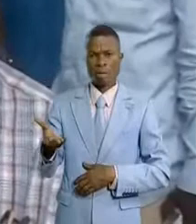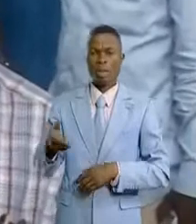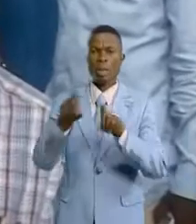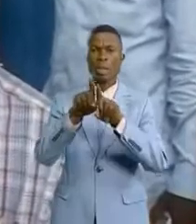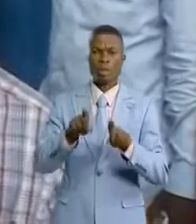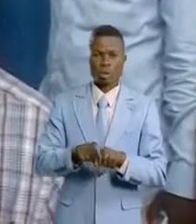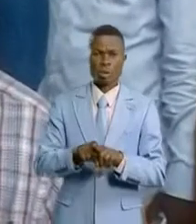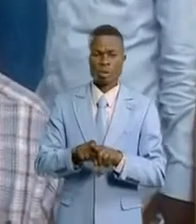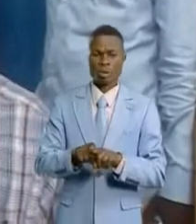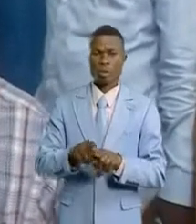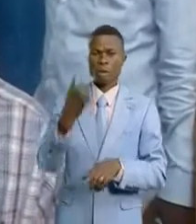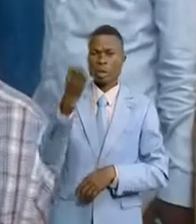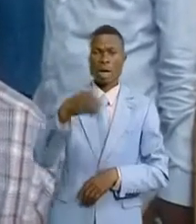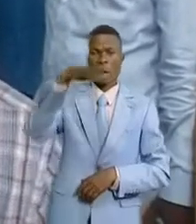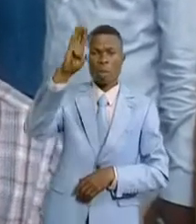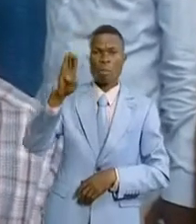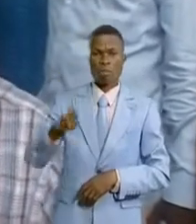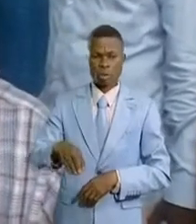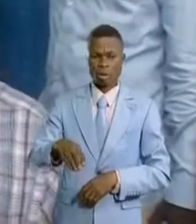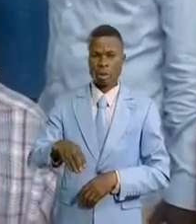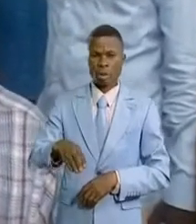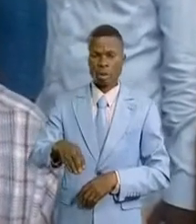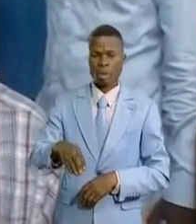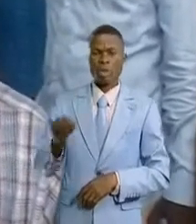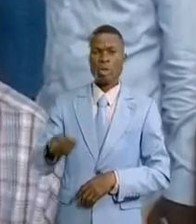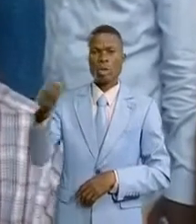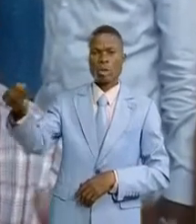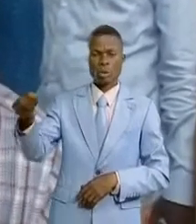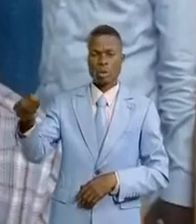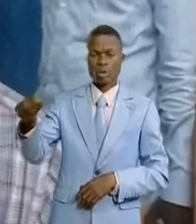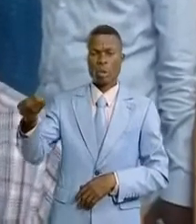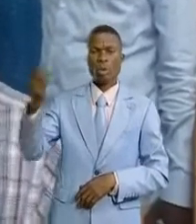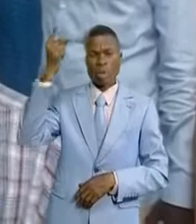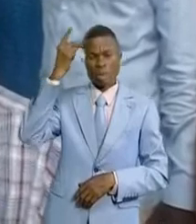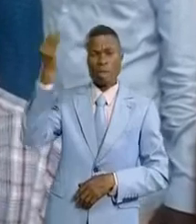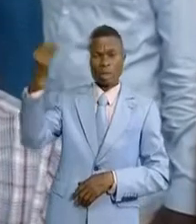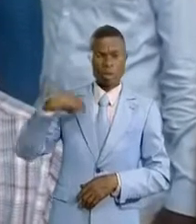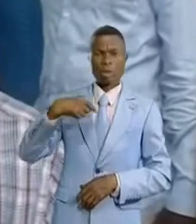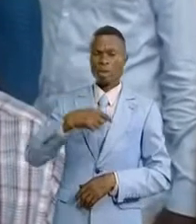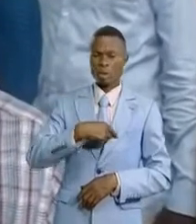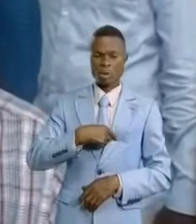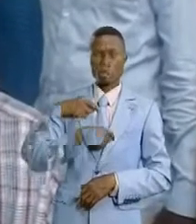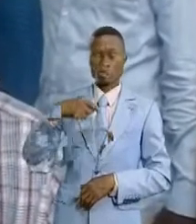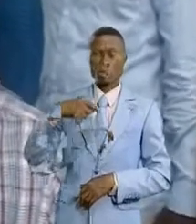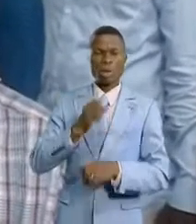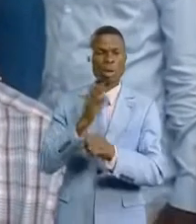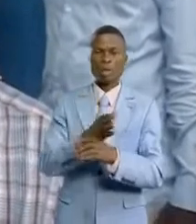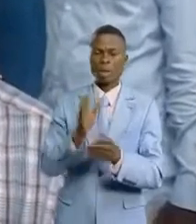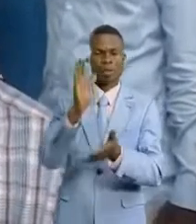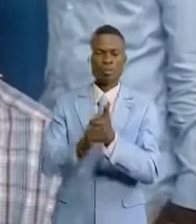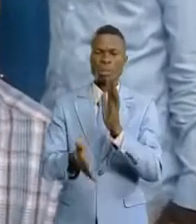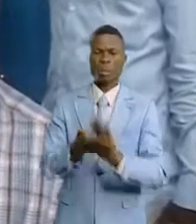le 40% où la rétrocession qui devait venir du gouvernement central n'a pas été